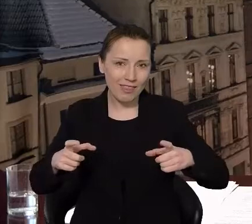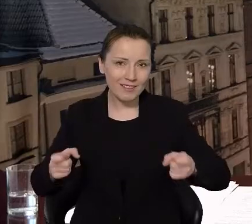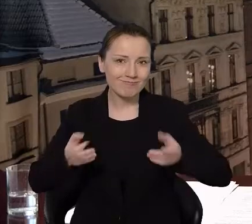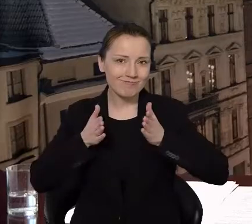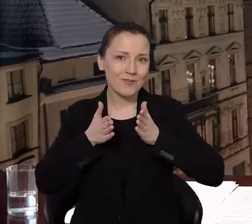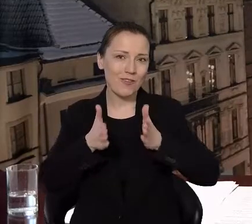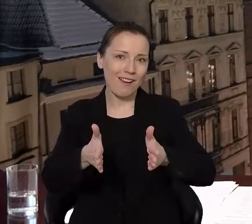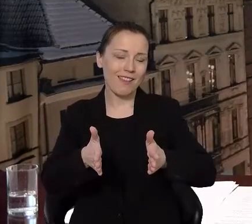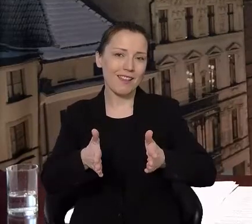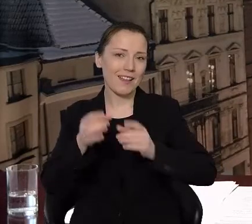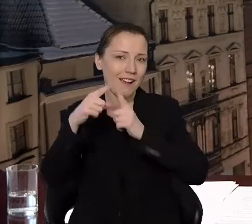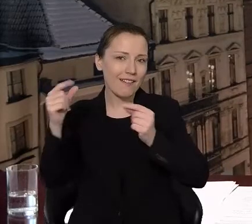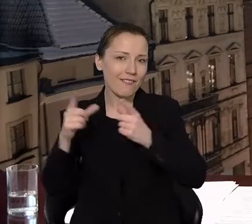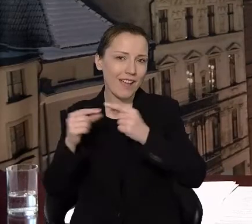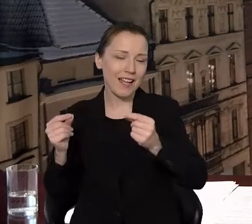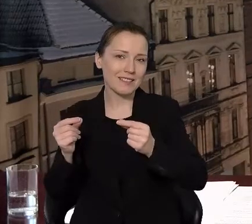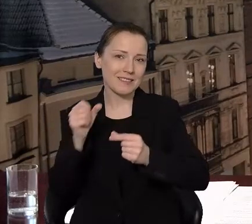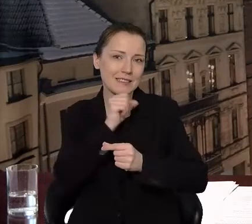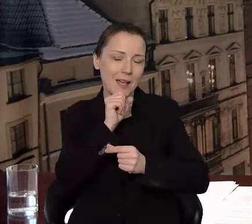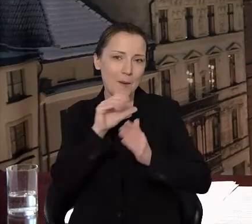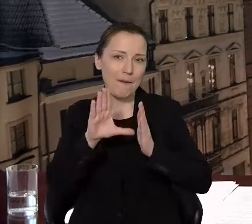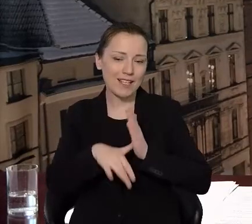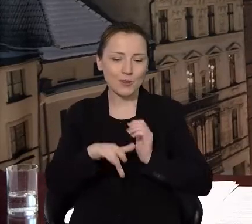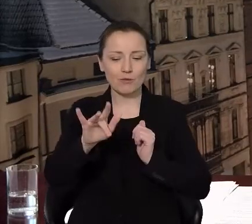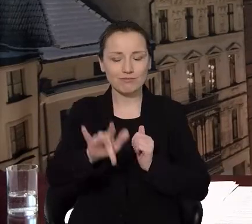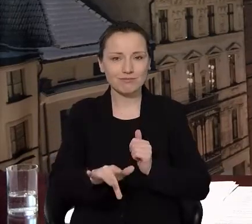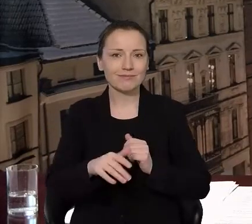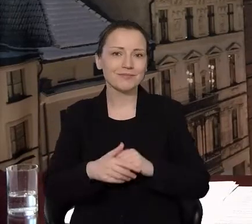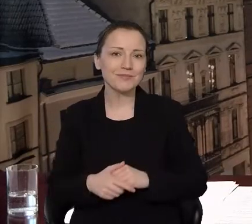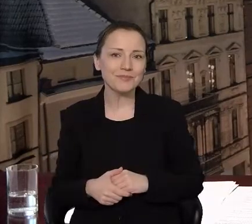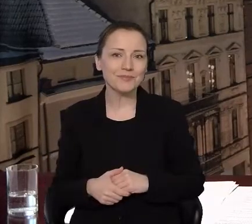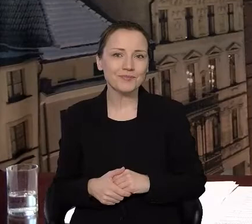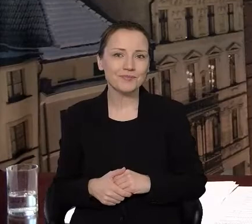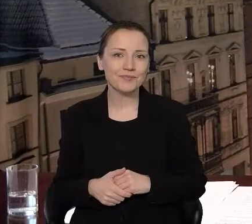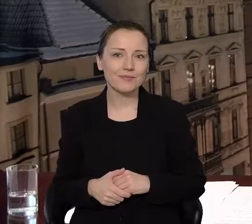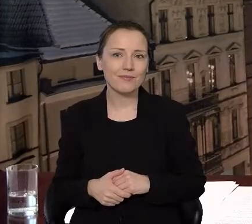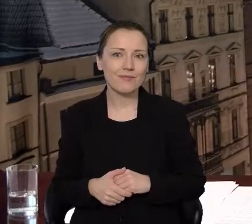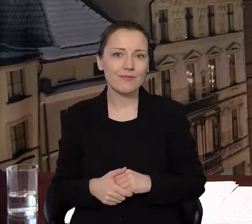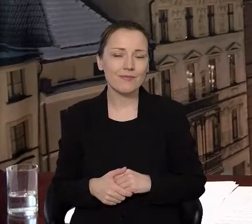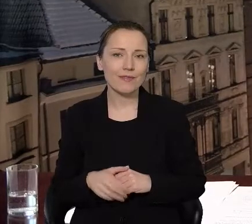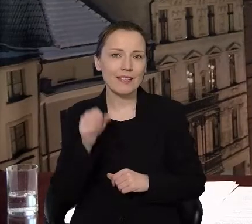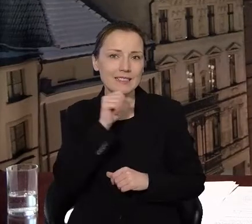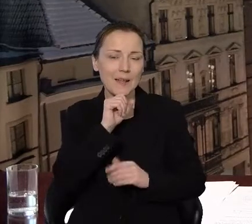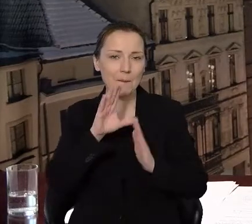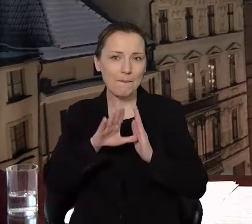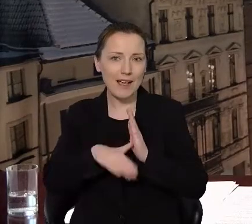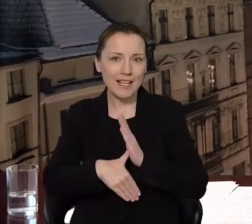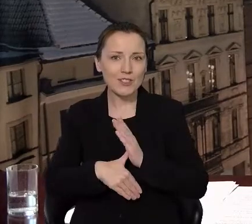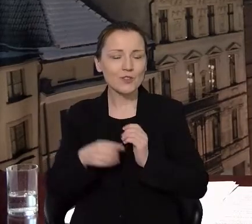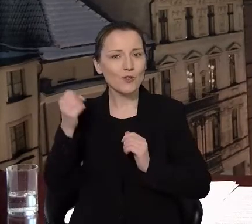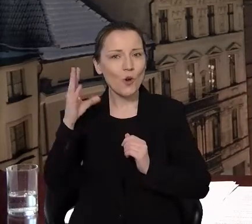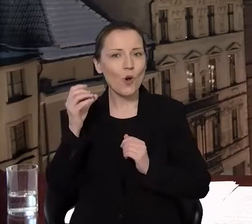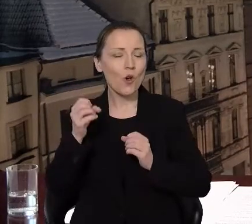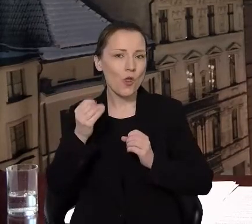pozostanie nie tylko w formie wspomnianej Katarzynki na terenie Rynku Staromiejskiego, przed dworem